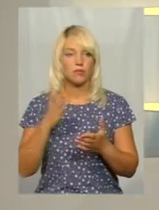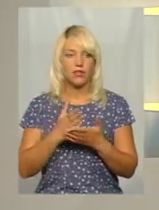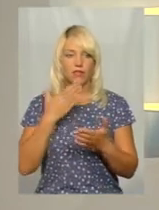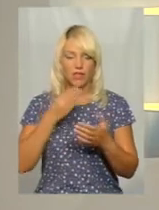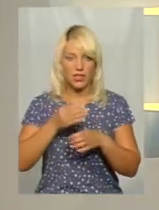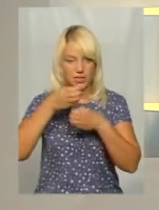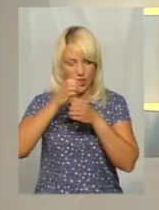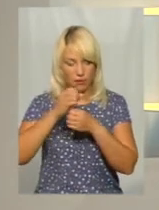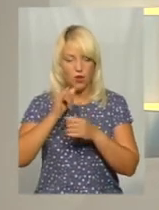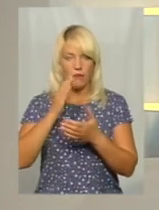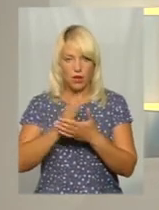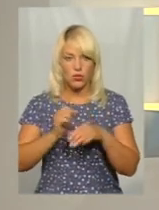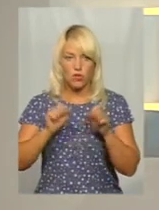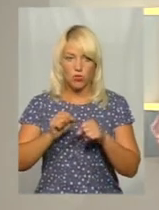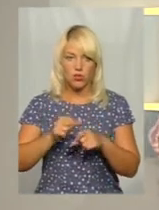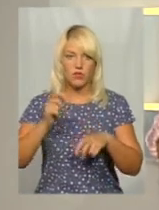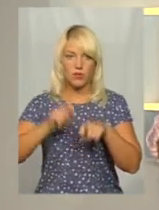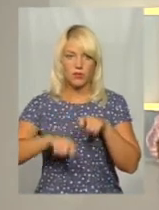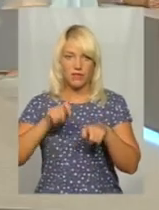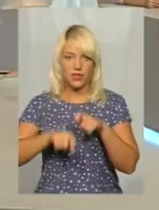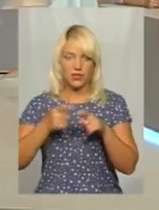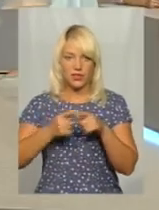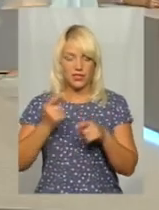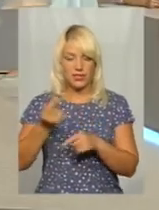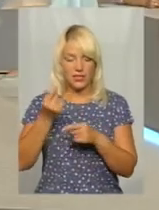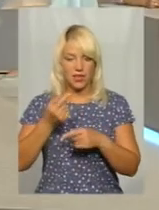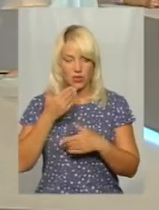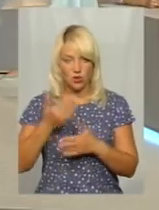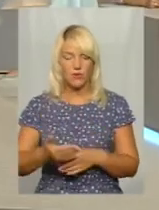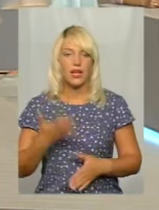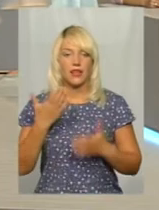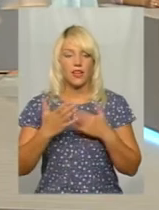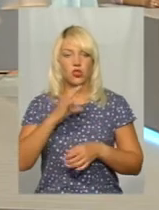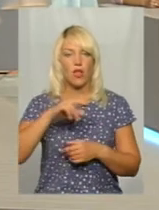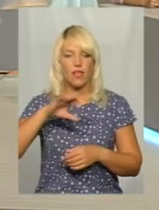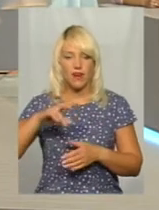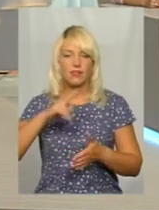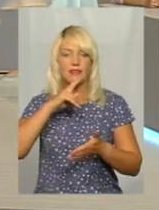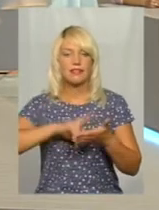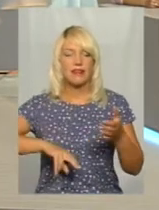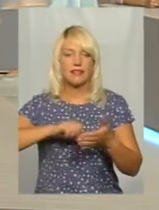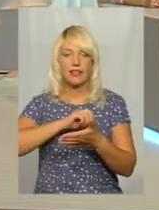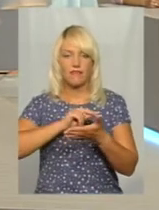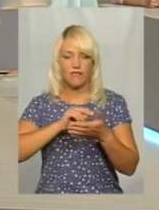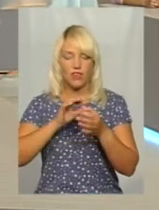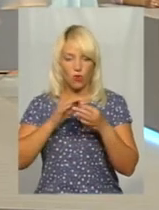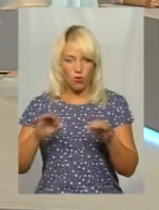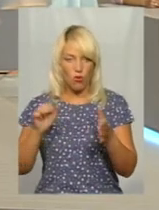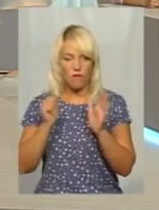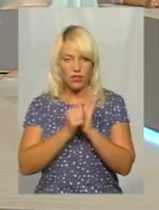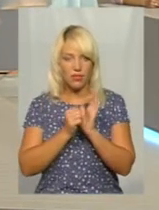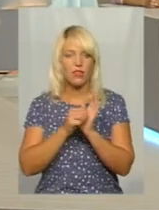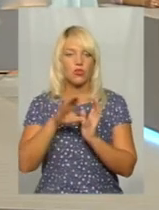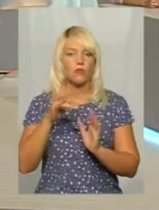лабораторії, і мають можливість перевіряти це зерно? Ну, якщо це елеватор сертифікований, обов'язково лабораторія повинна бути. І так